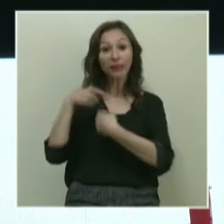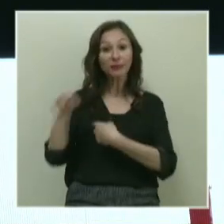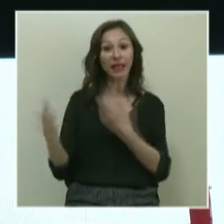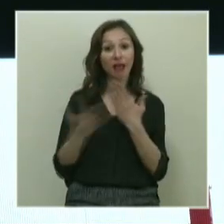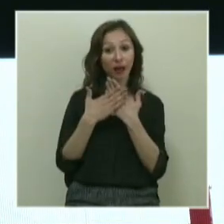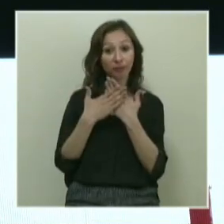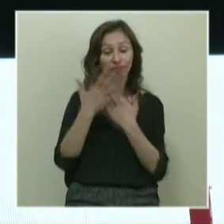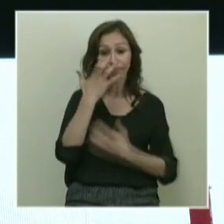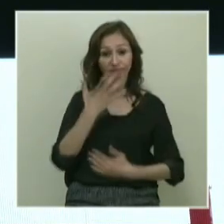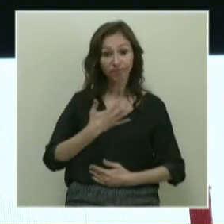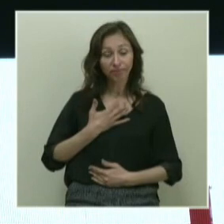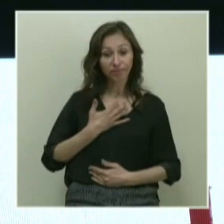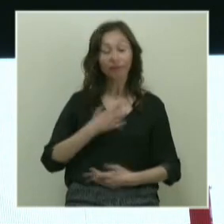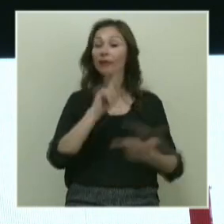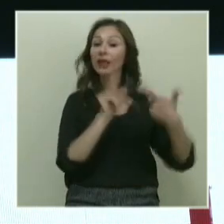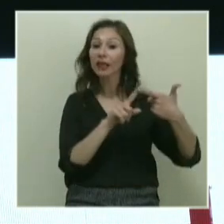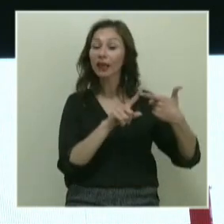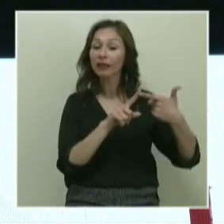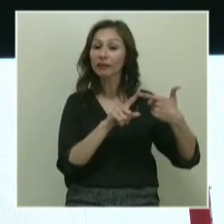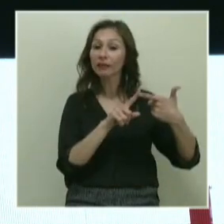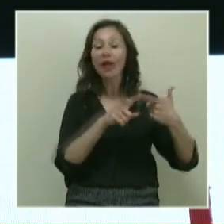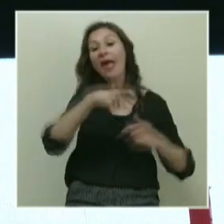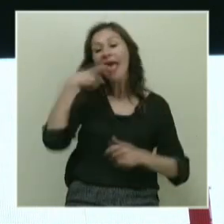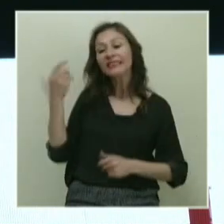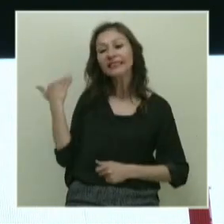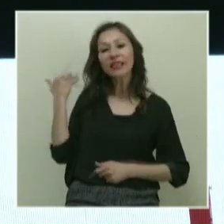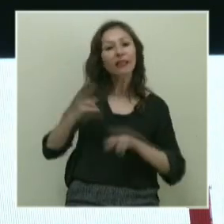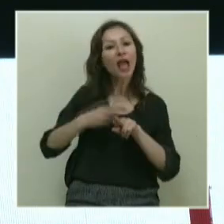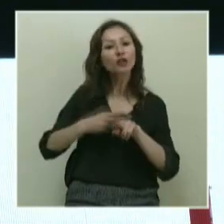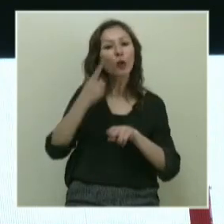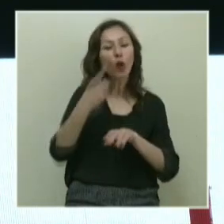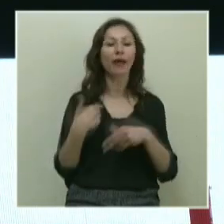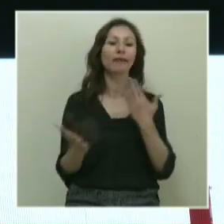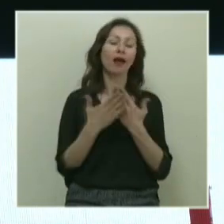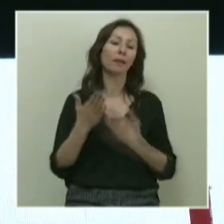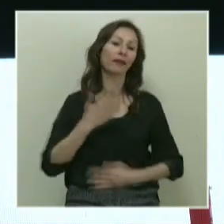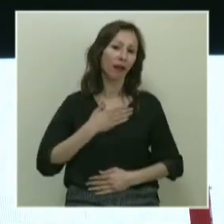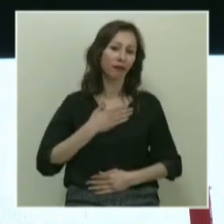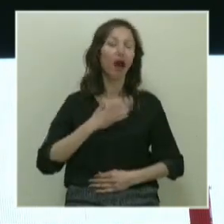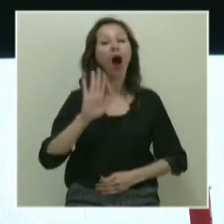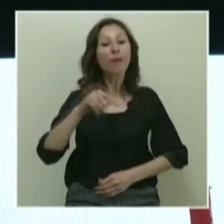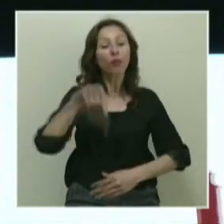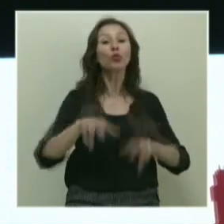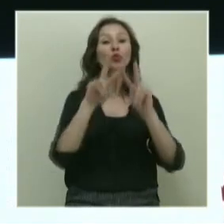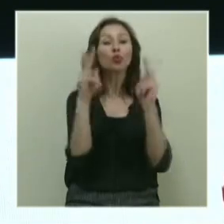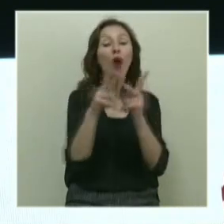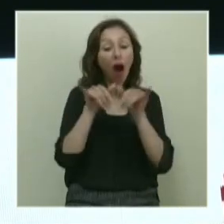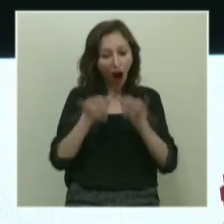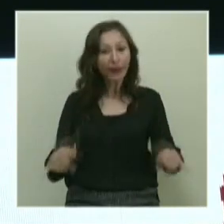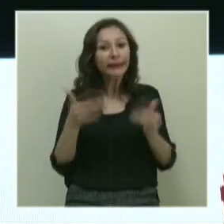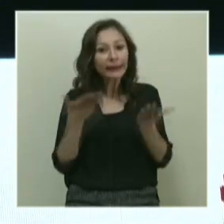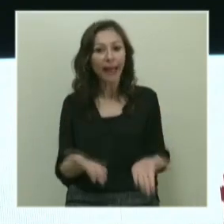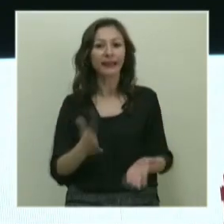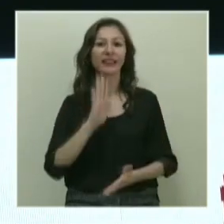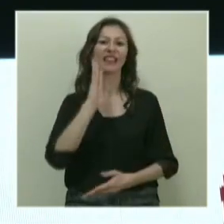yardım eder. İki, eski tecrübeleriniz size yardım eder. Ama bu dünya aynı iken